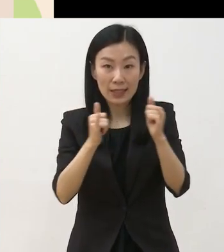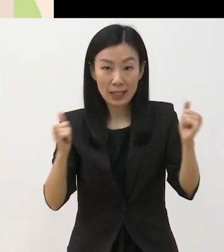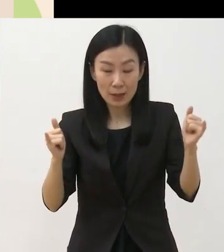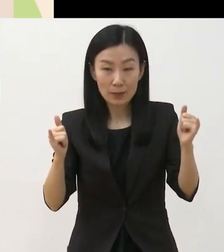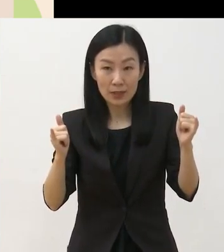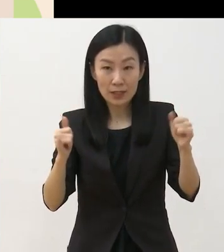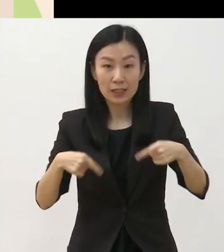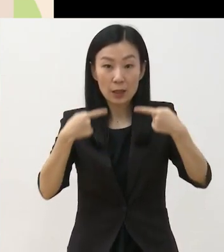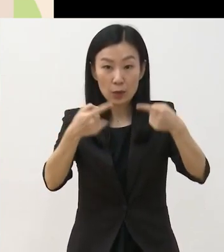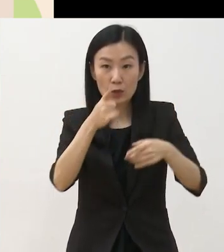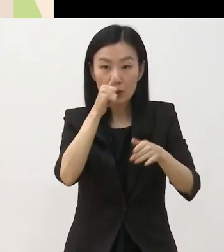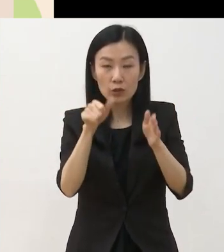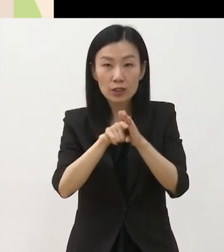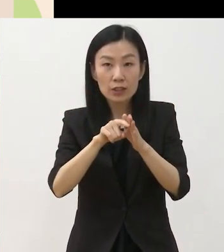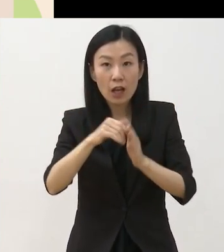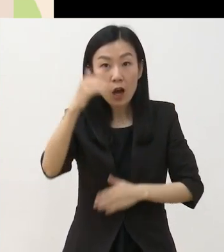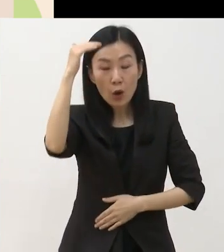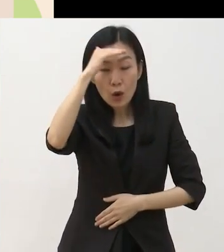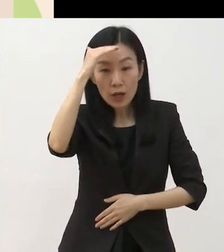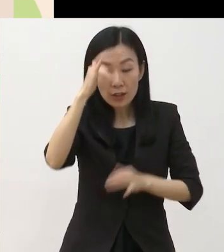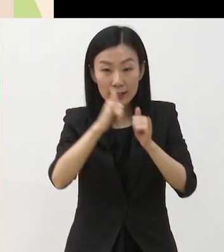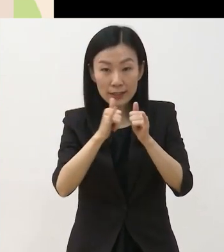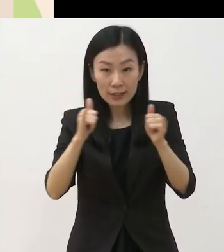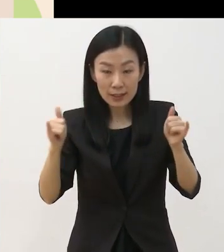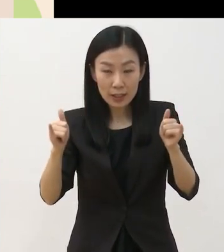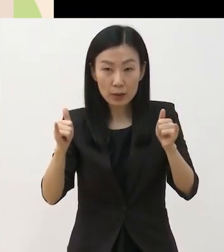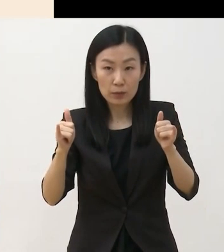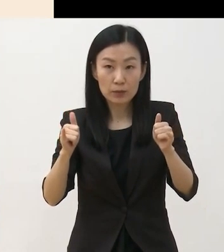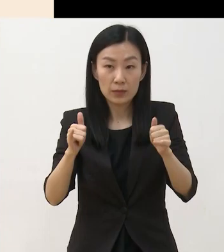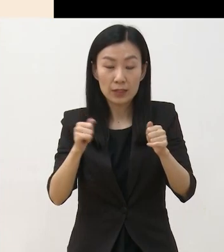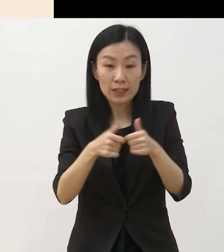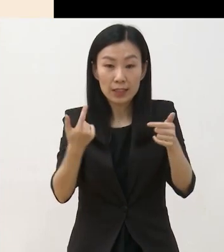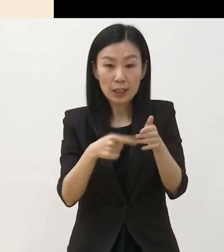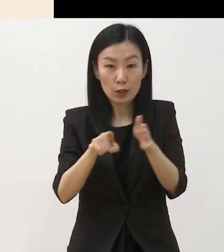있도록 관객 개발과 전방위적 홍보를 지원합니다